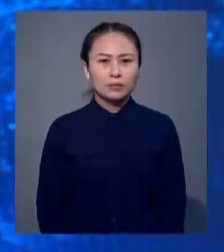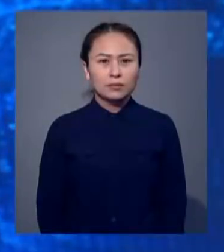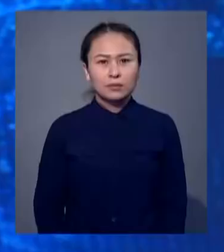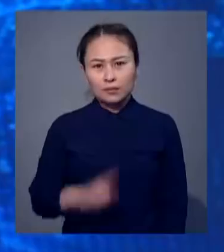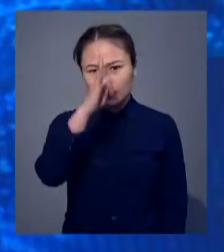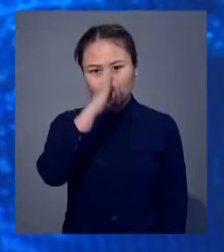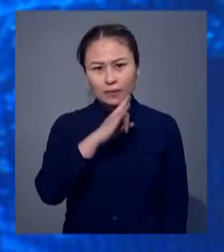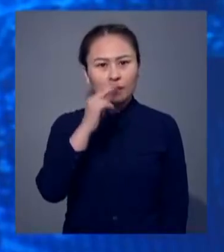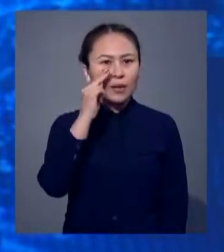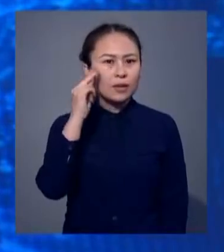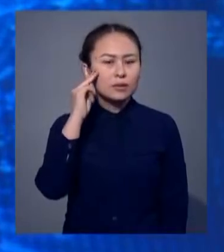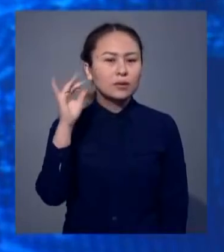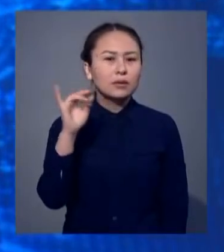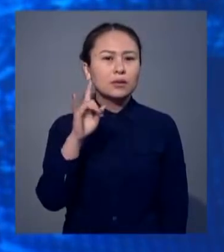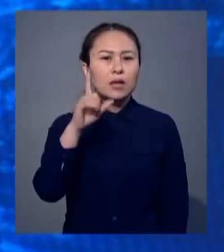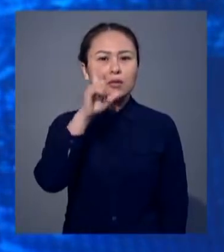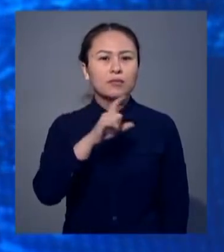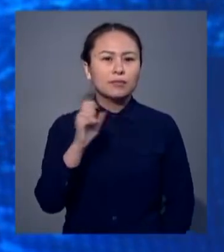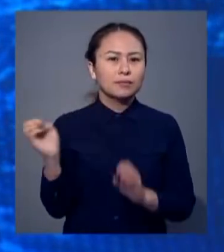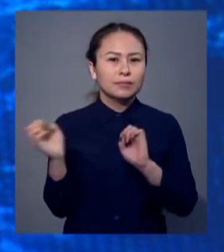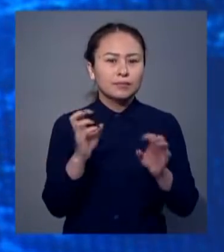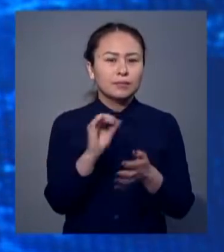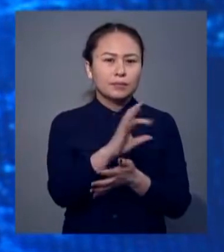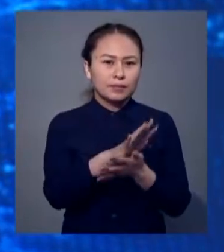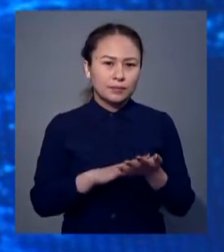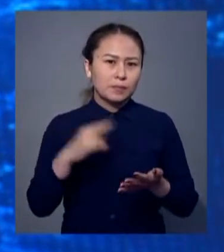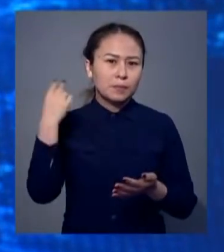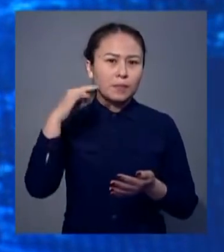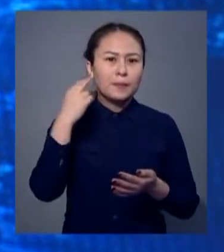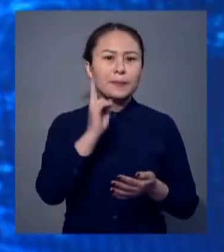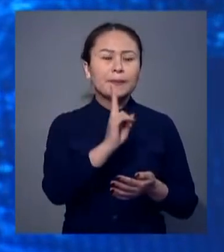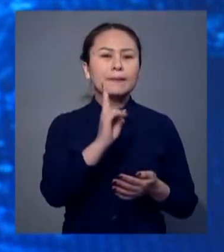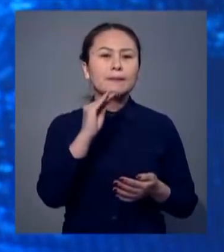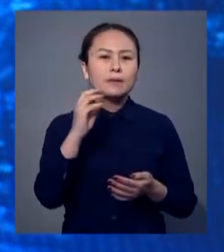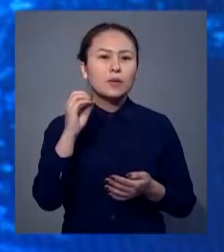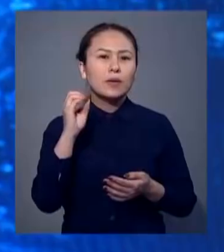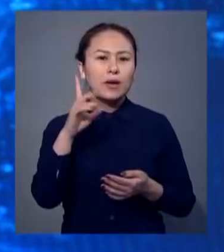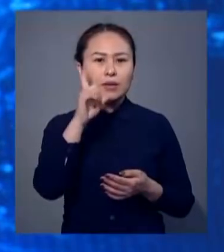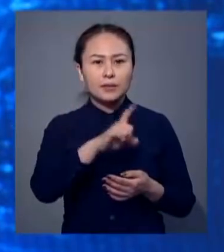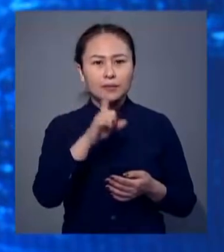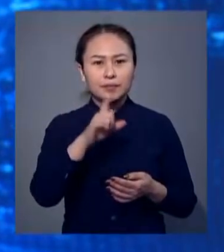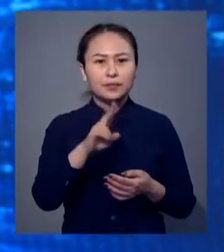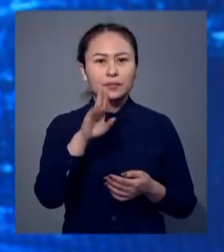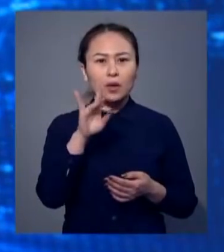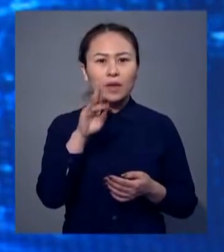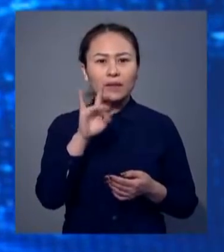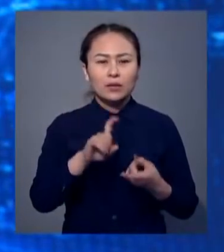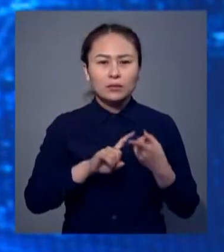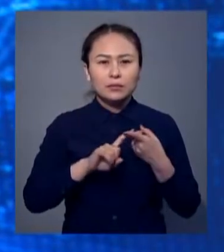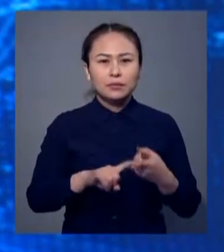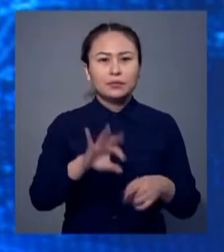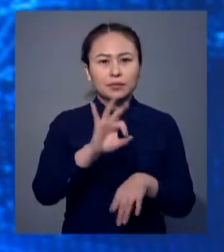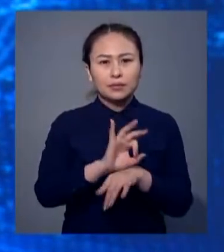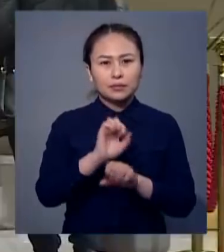Қазақстан Қытайдан еліміздің азаматтарыны эвакуациялауды жалғастырады. Президент Қасым Жымар Туғаевтың азаматтарымызы